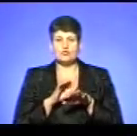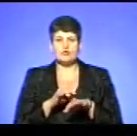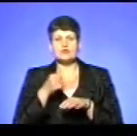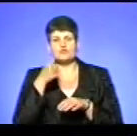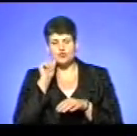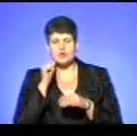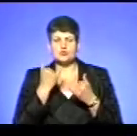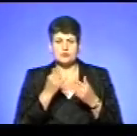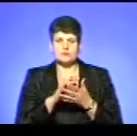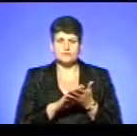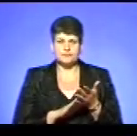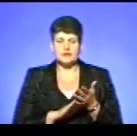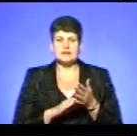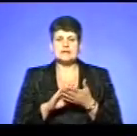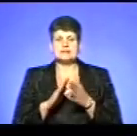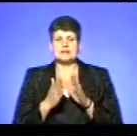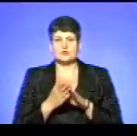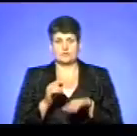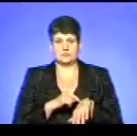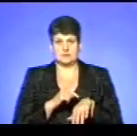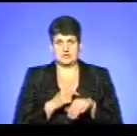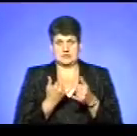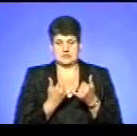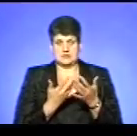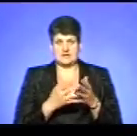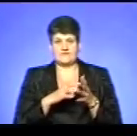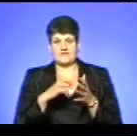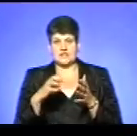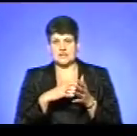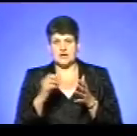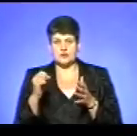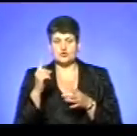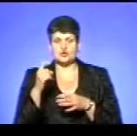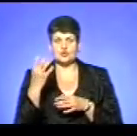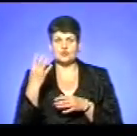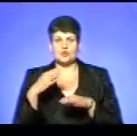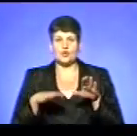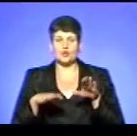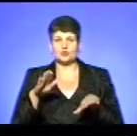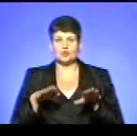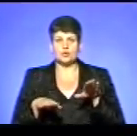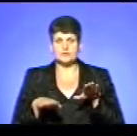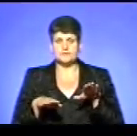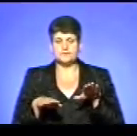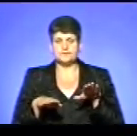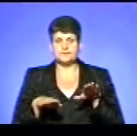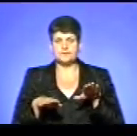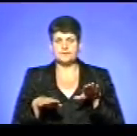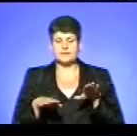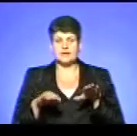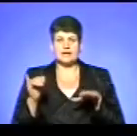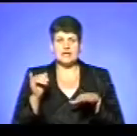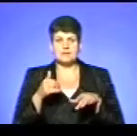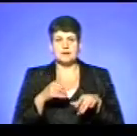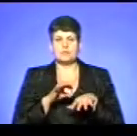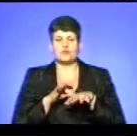вчора, і сьогодні, станом на цю годину, відкачано порядка 140 тонн. І ми